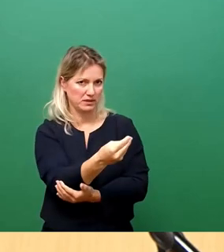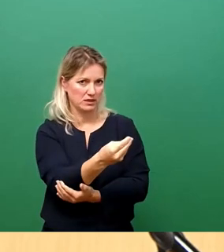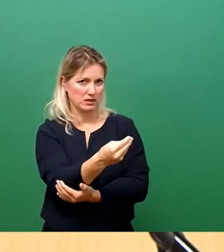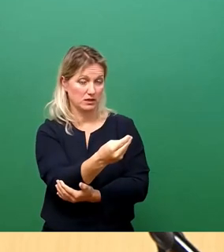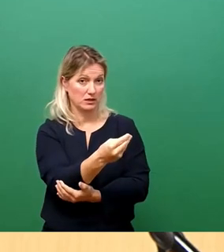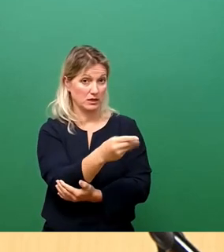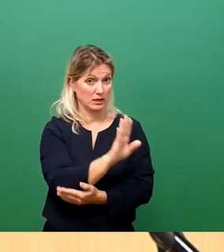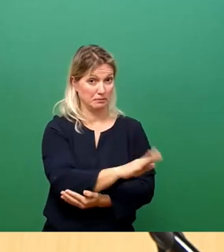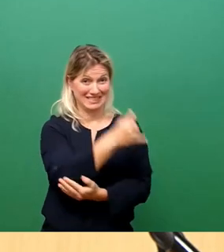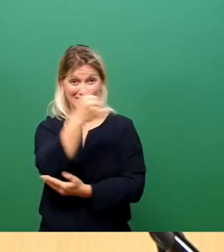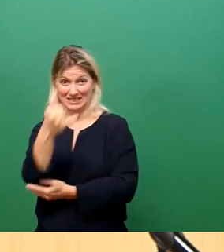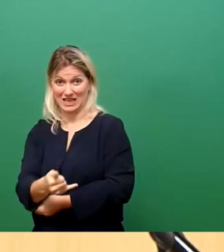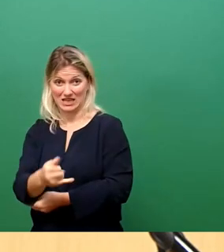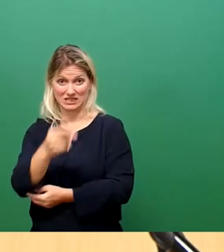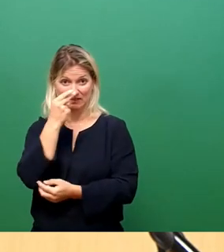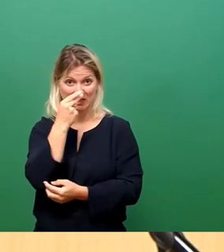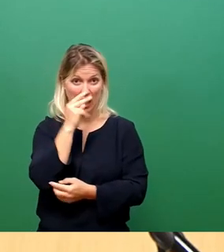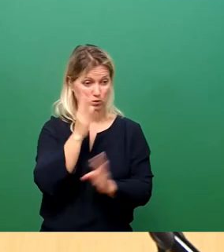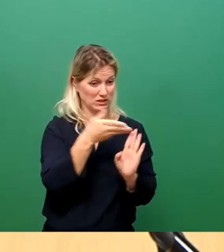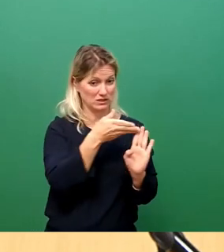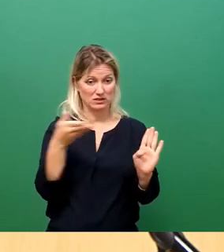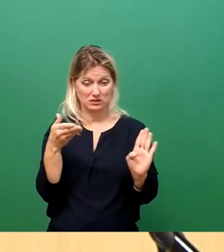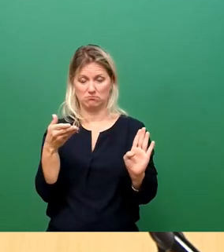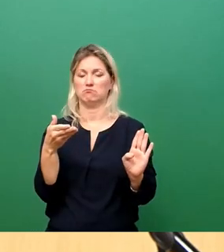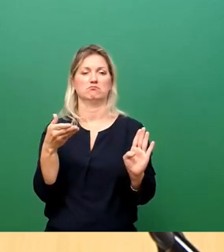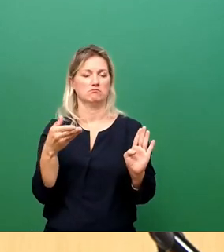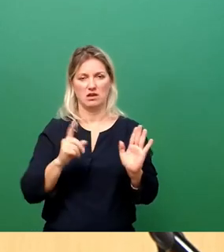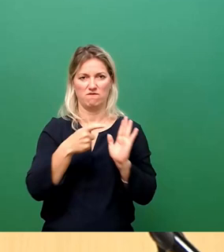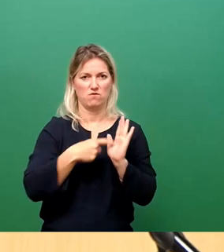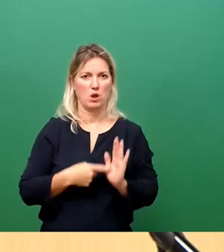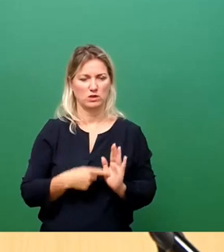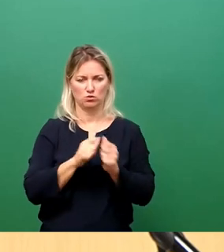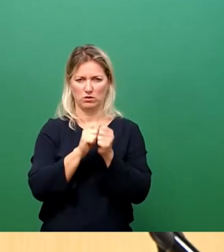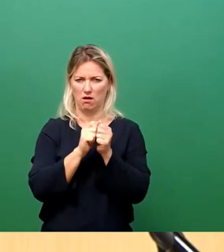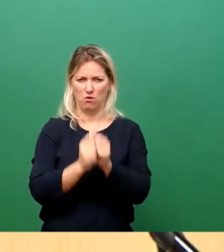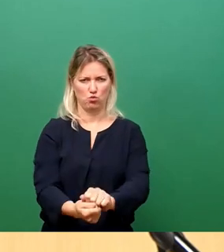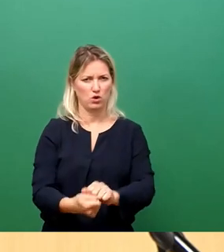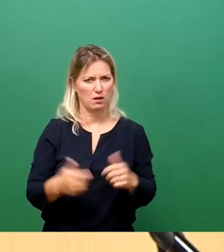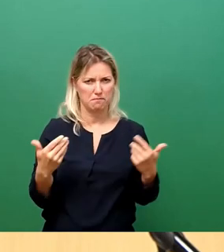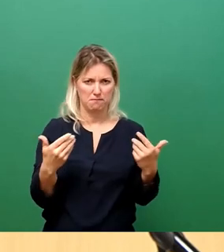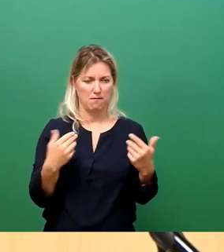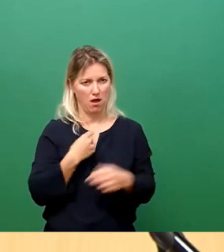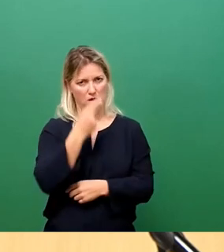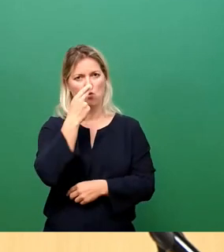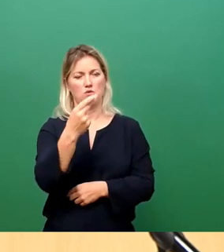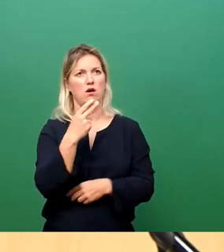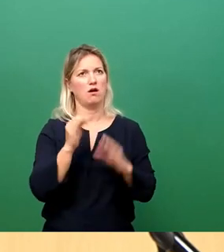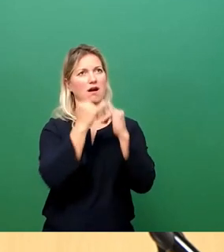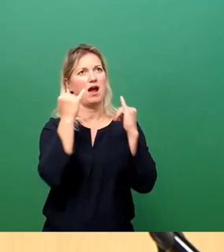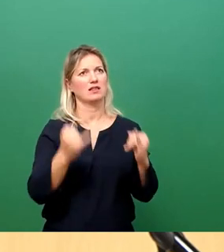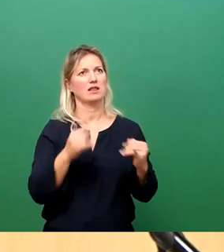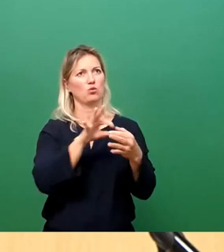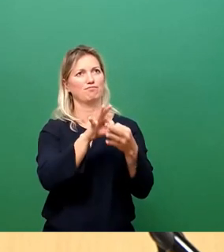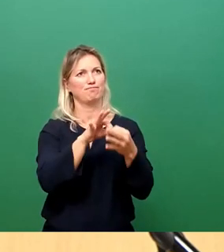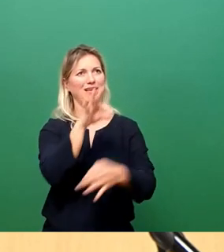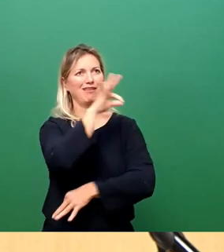mit vollkommen geänderten Voraussetzungen und mit Blick auf die einrichtungsbezogene Impfpflicht haben wir bei